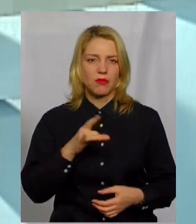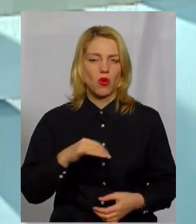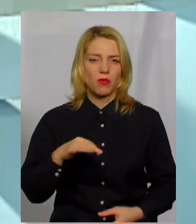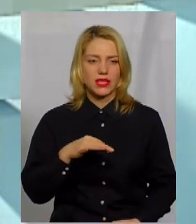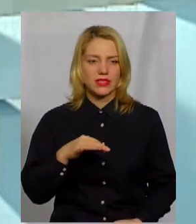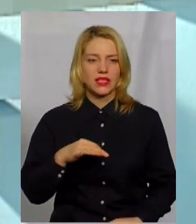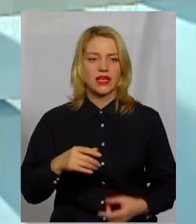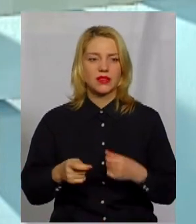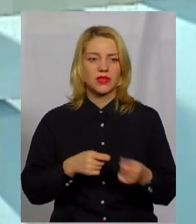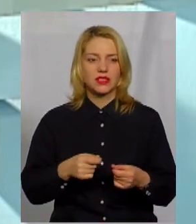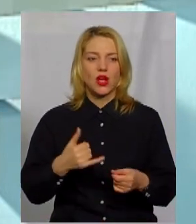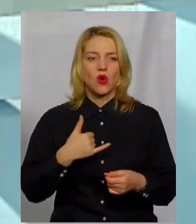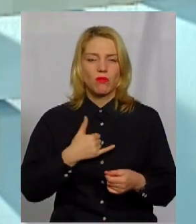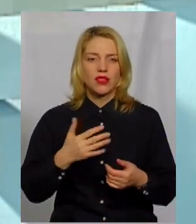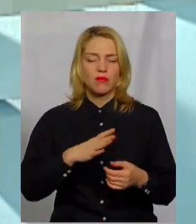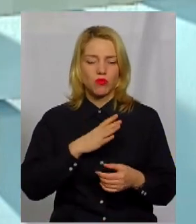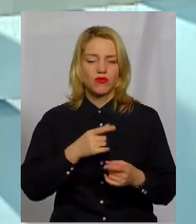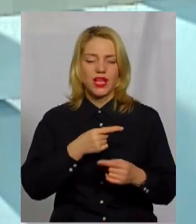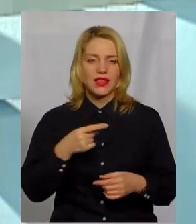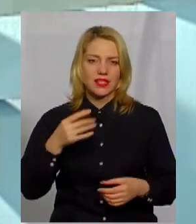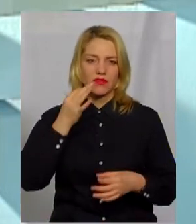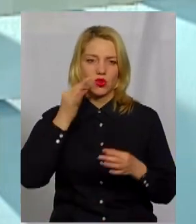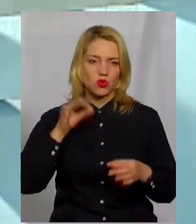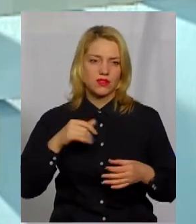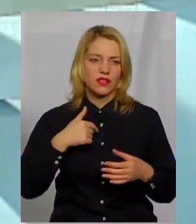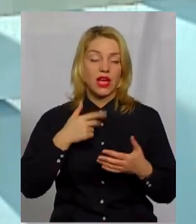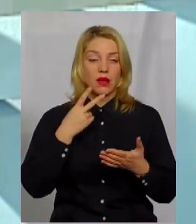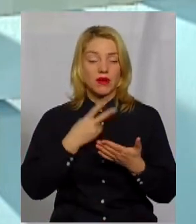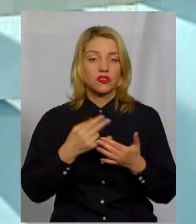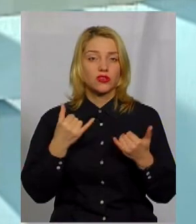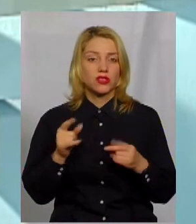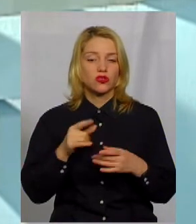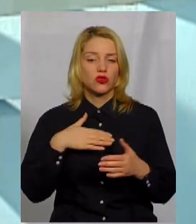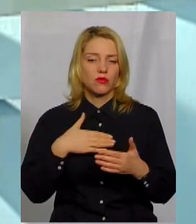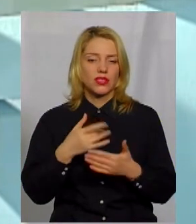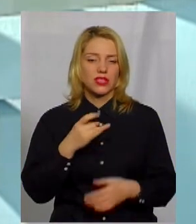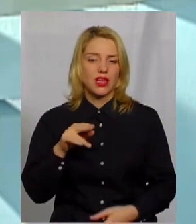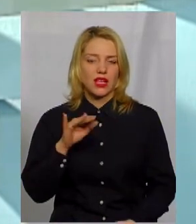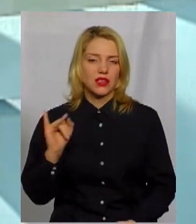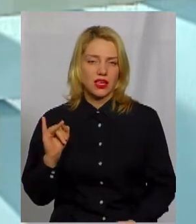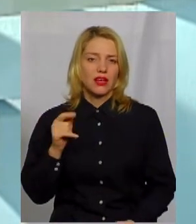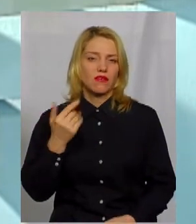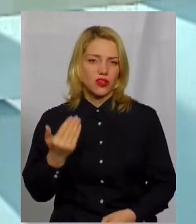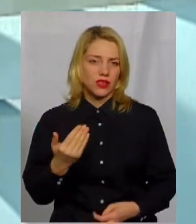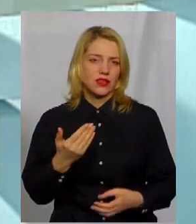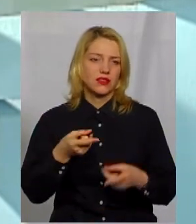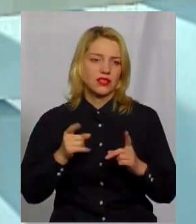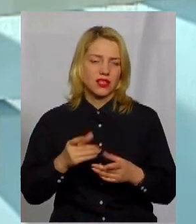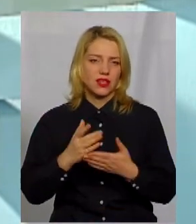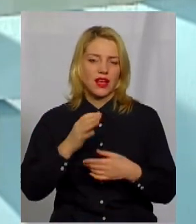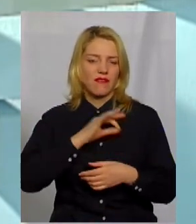мене був негативний досвід, але я скажу, що от я бачу зараз, що громадські ради, вони насправді стали трошки